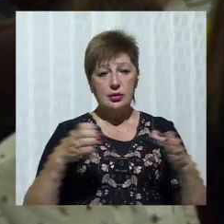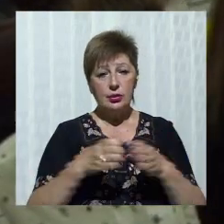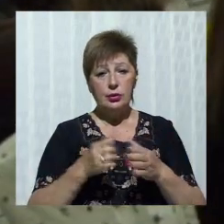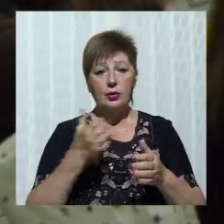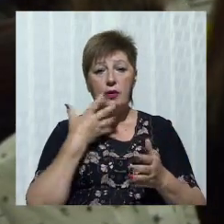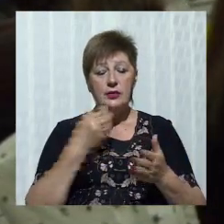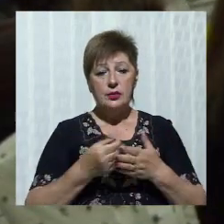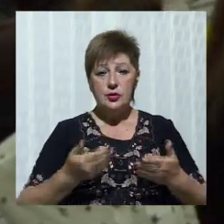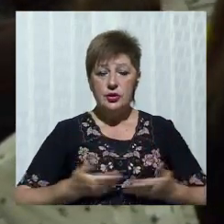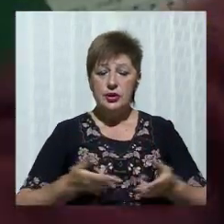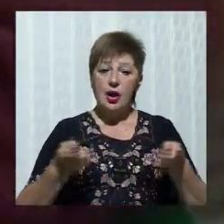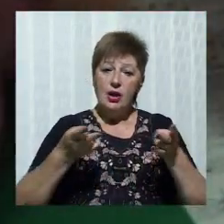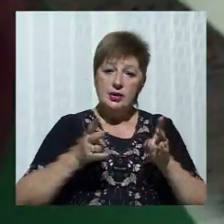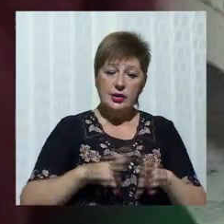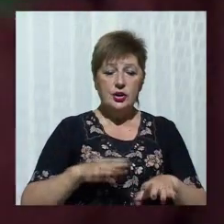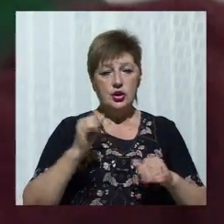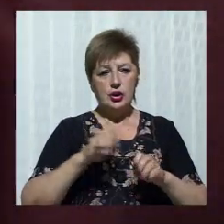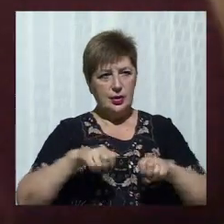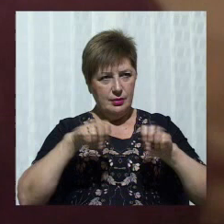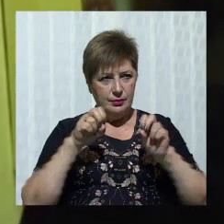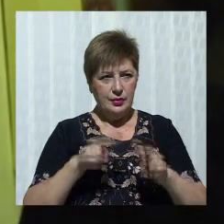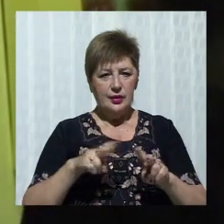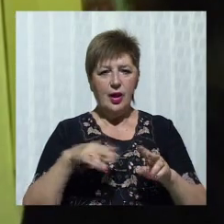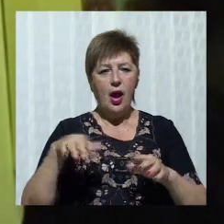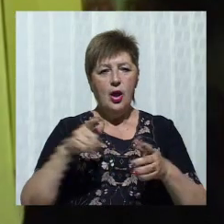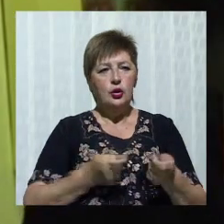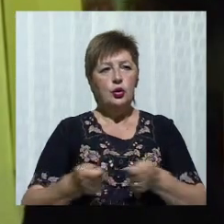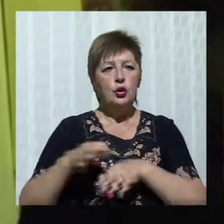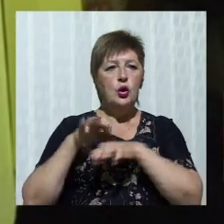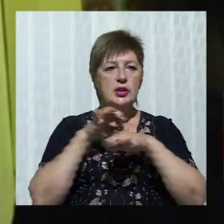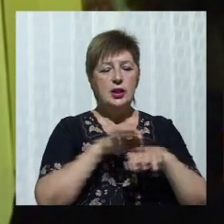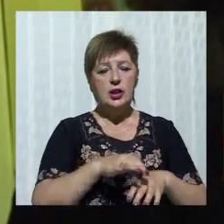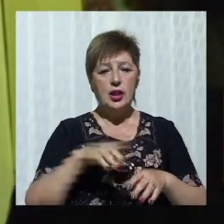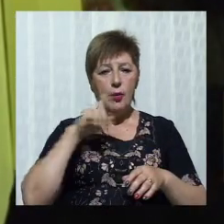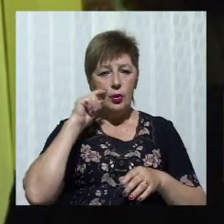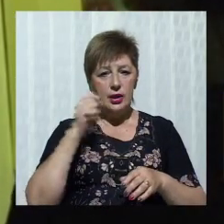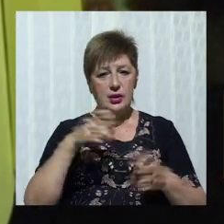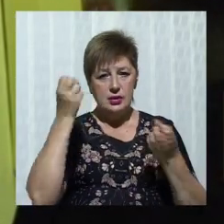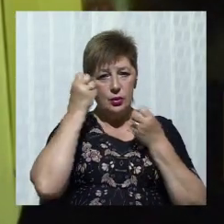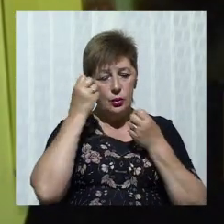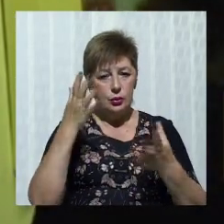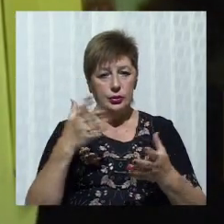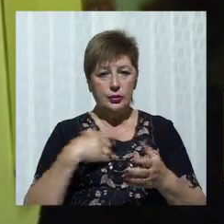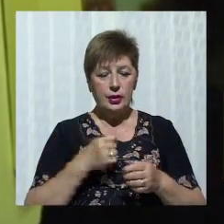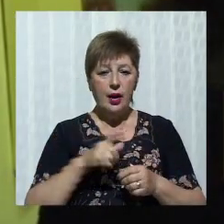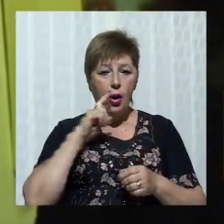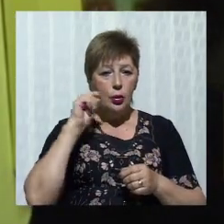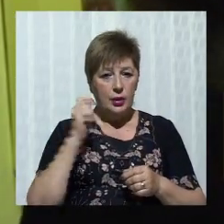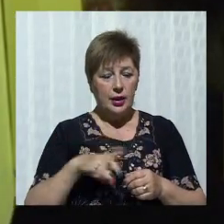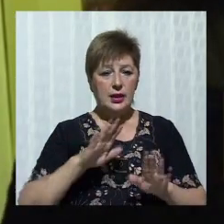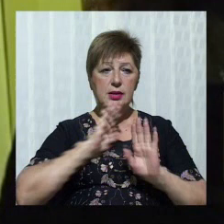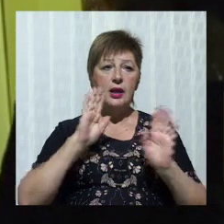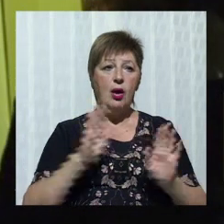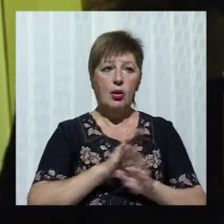залишиться досвідченим носієм української народної культури. Українська хорова музика. Вона, може, не